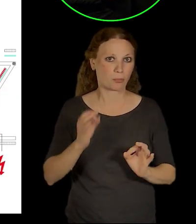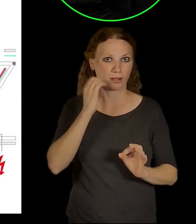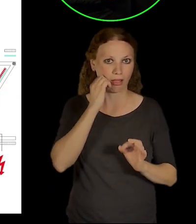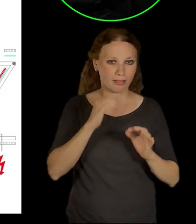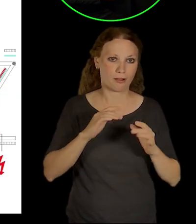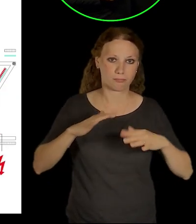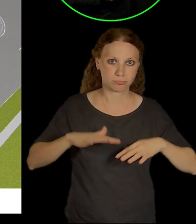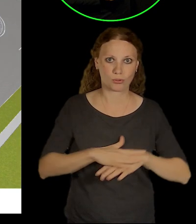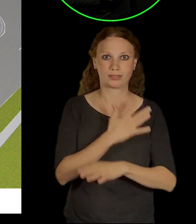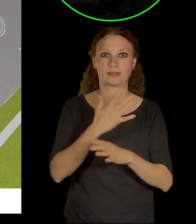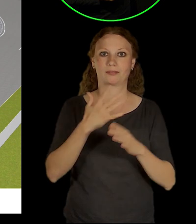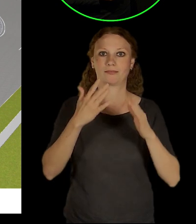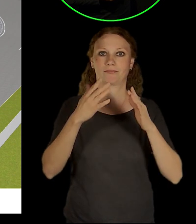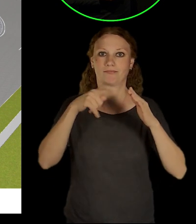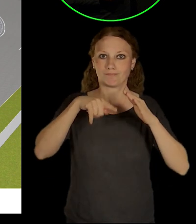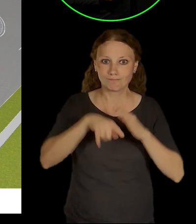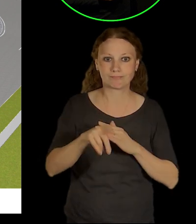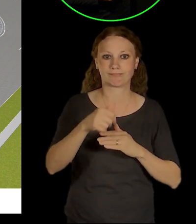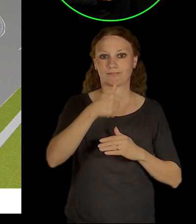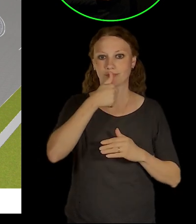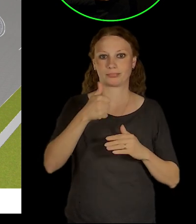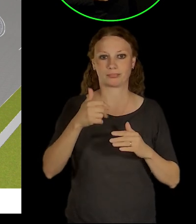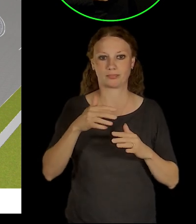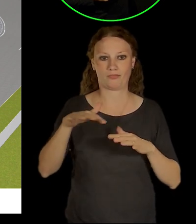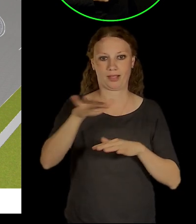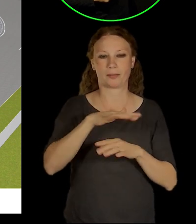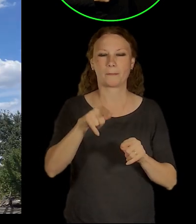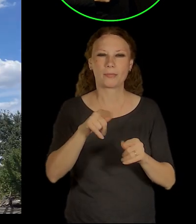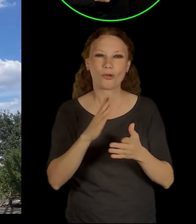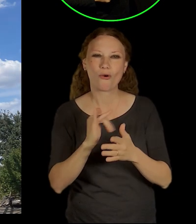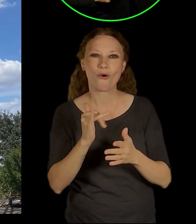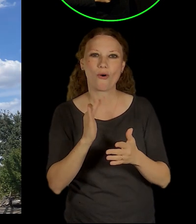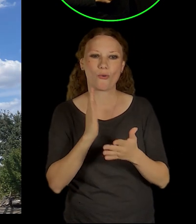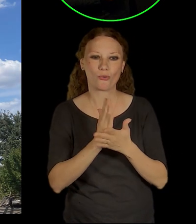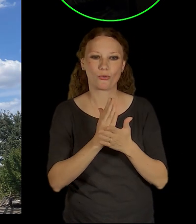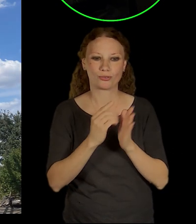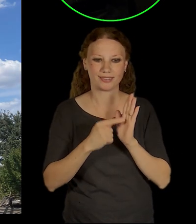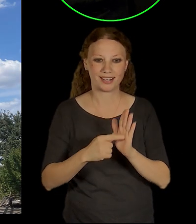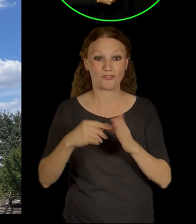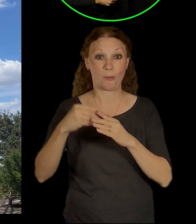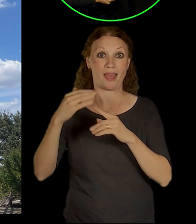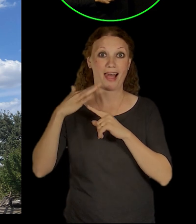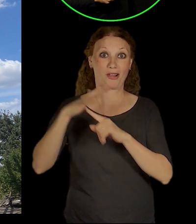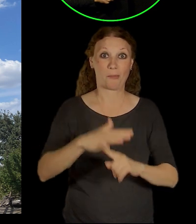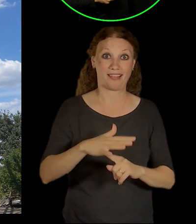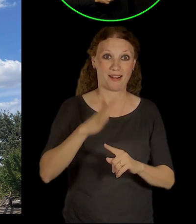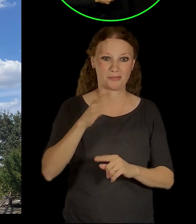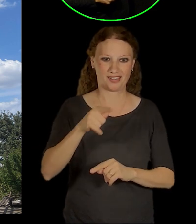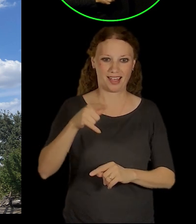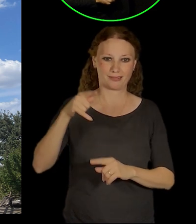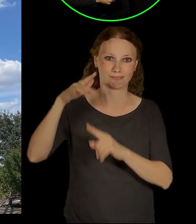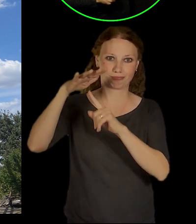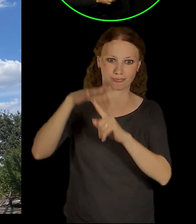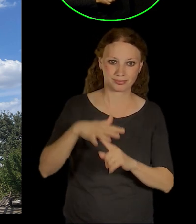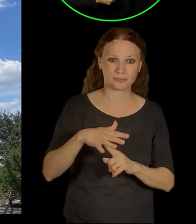že jsou v jednom. A tady teda, tady už se chystáme na tu helikoptéru. Mimochodem se staví